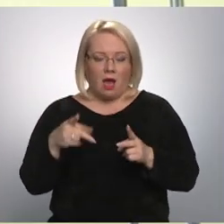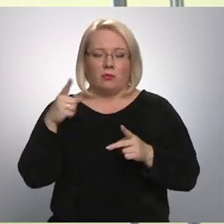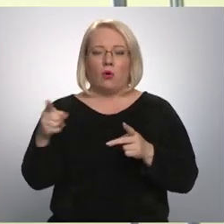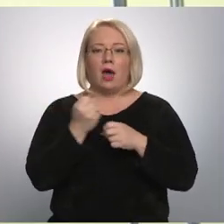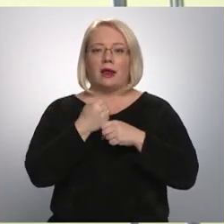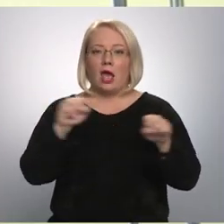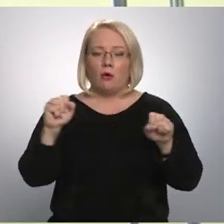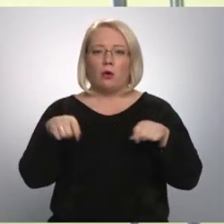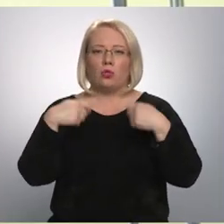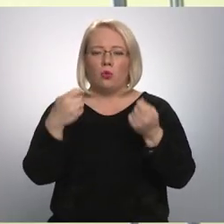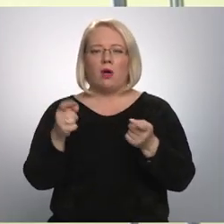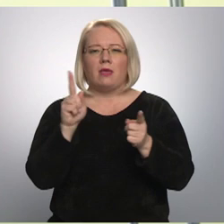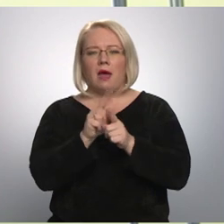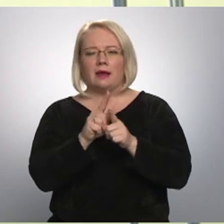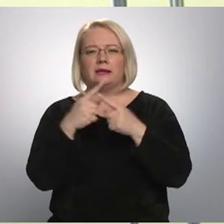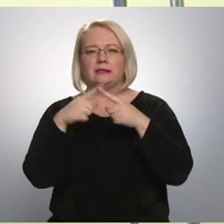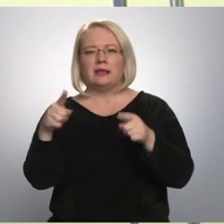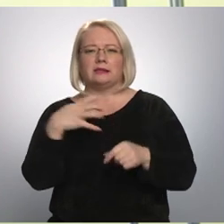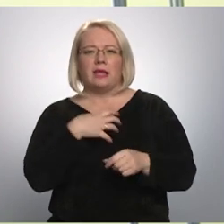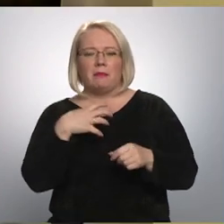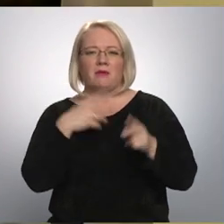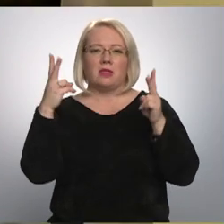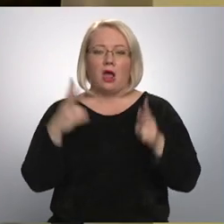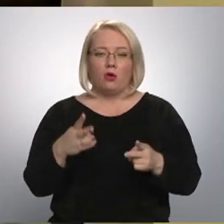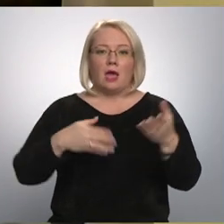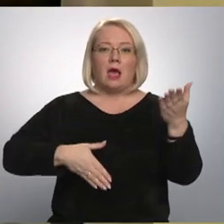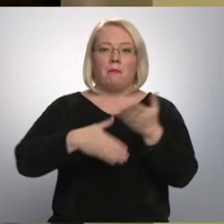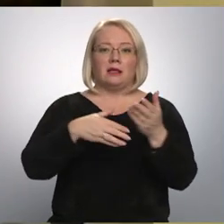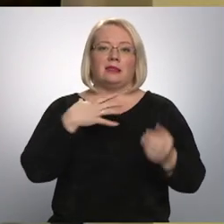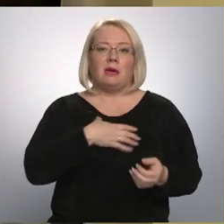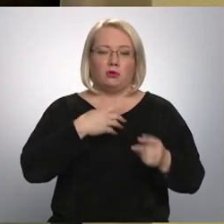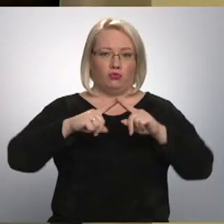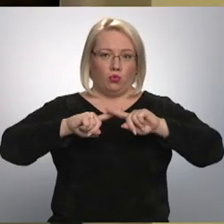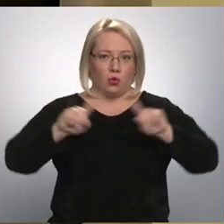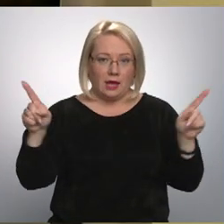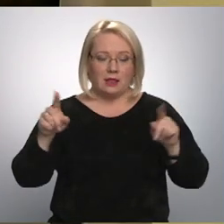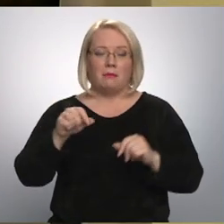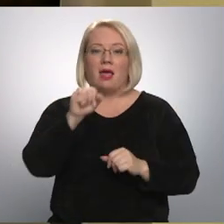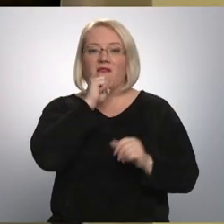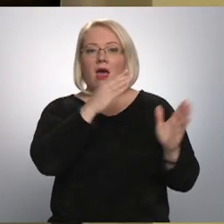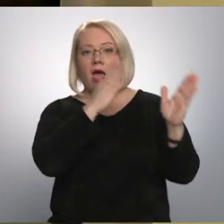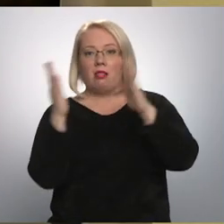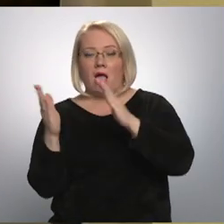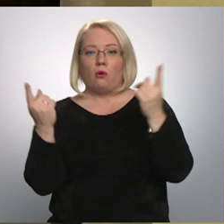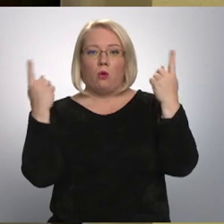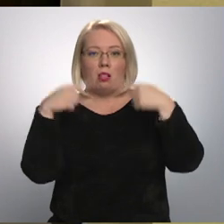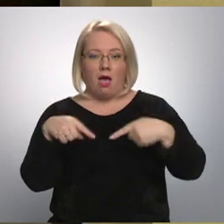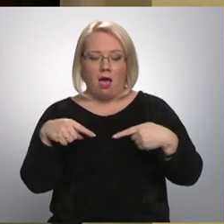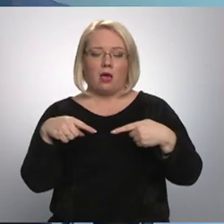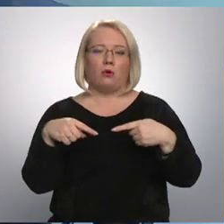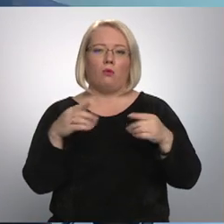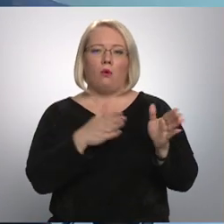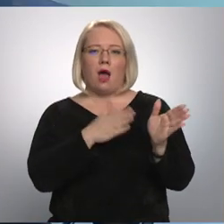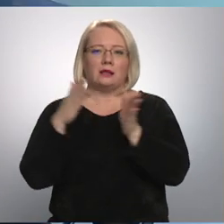tiek arī pacienti pēc citām slimībām vai traumām, ja palīdzība nepieciešama neatliekami, bet uz vēlāku laiku atbīdīta galvenokārt